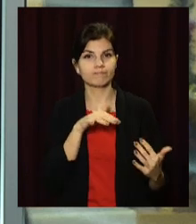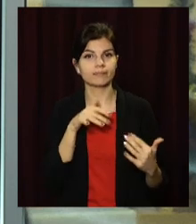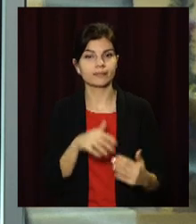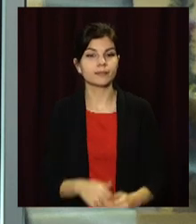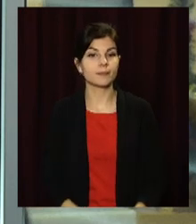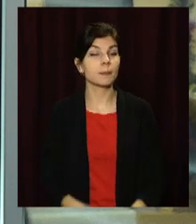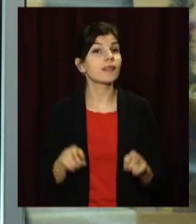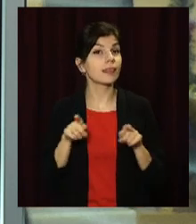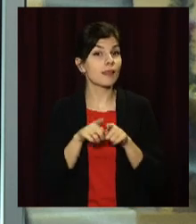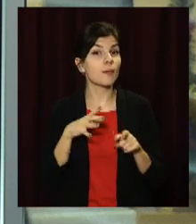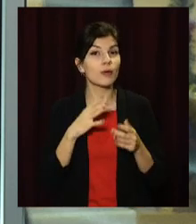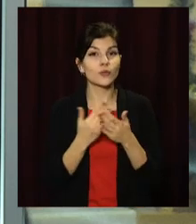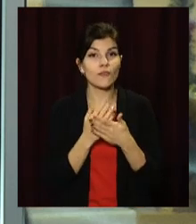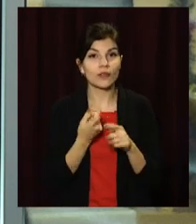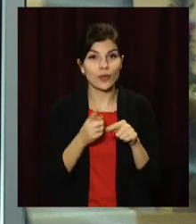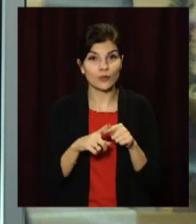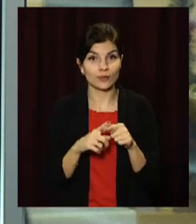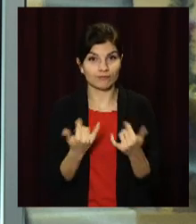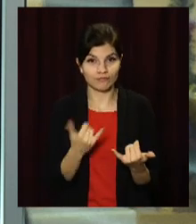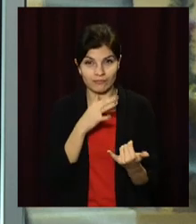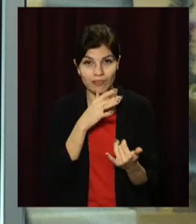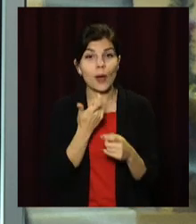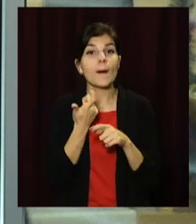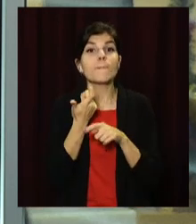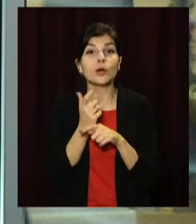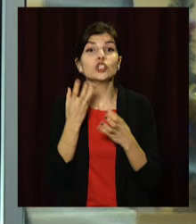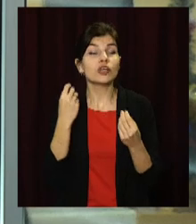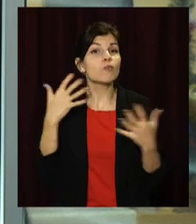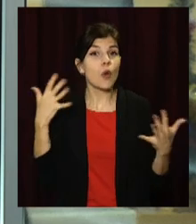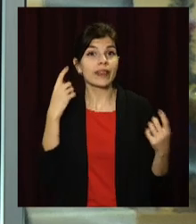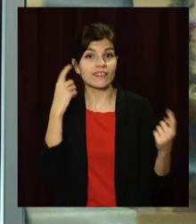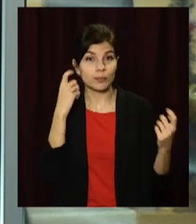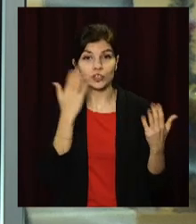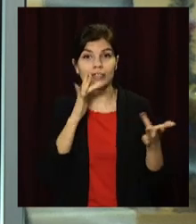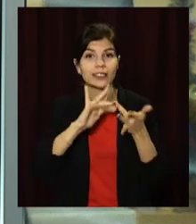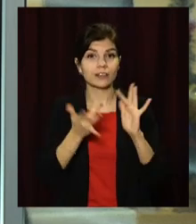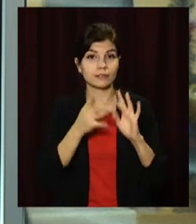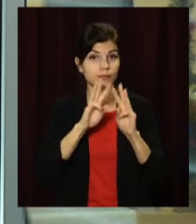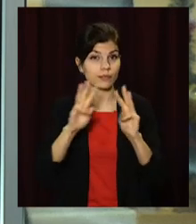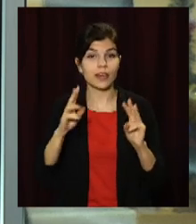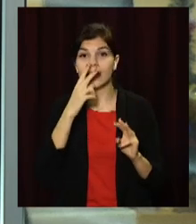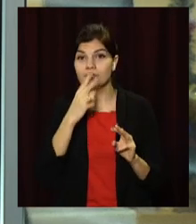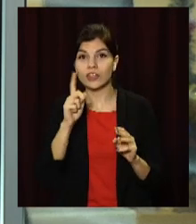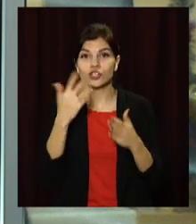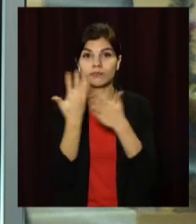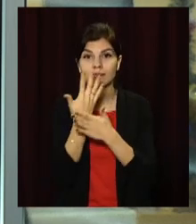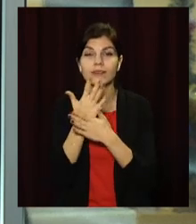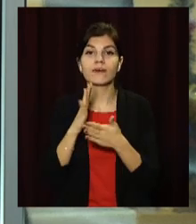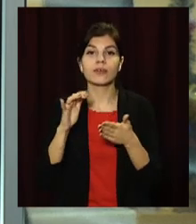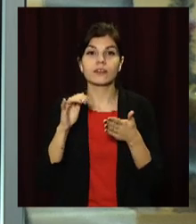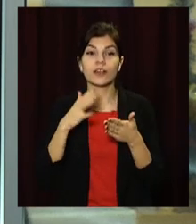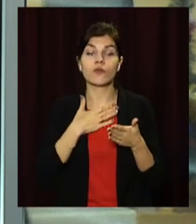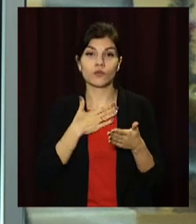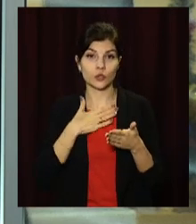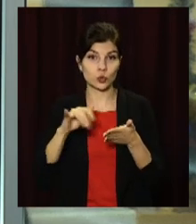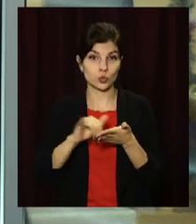Такими були новини на цю годину. Дену більше інформації читайте на нашому сайті opentv.media, дивіться сюжети в соціальних мережах